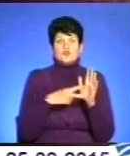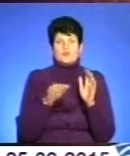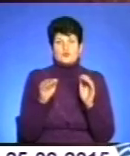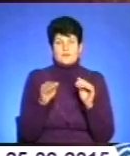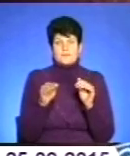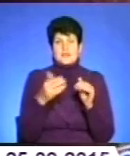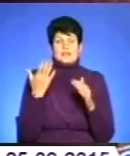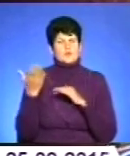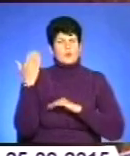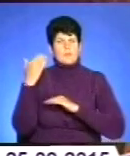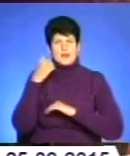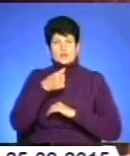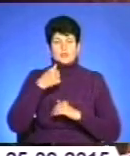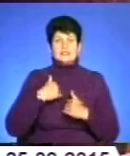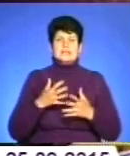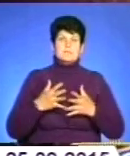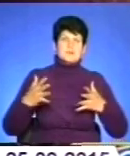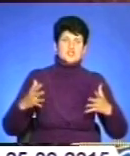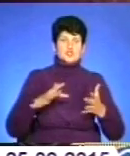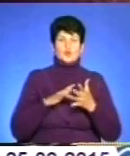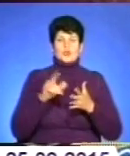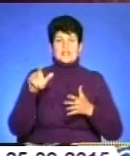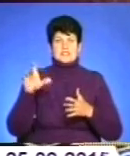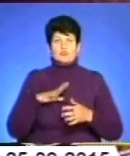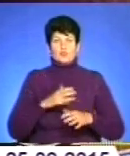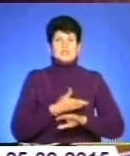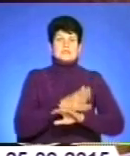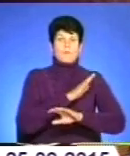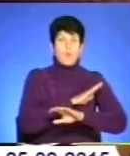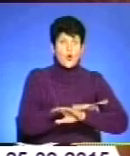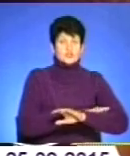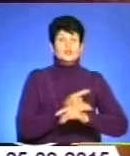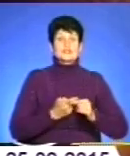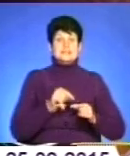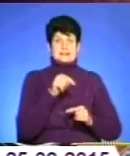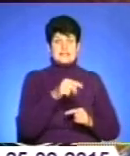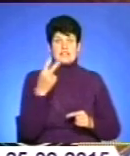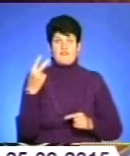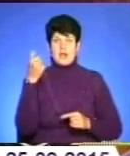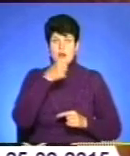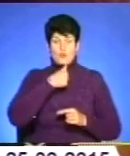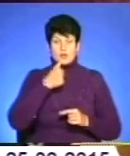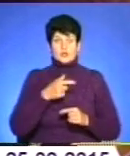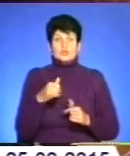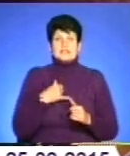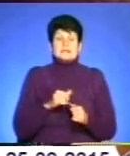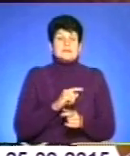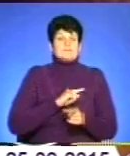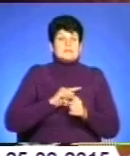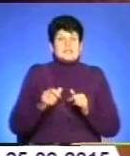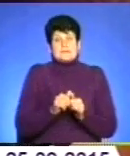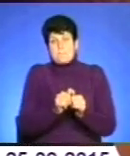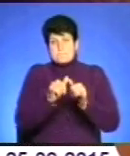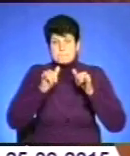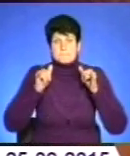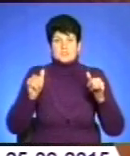попередні роки до нас більшість туристів були з Польщі, то за ці два роки в нас різко збільшилася кількість